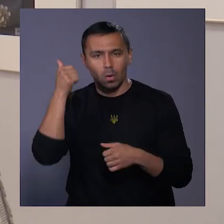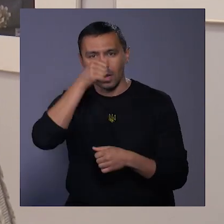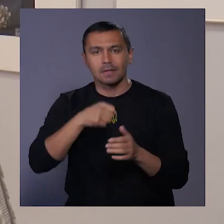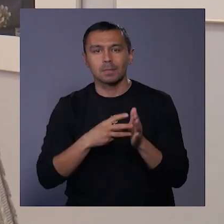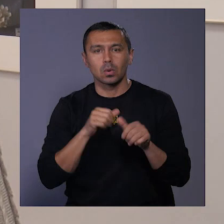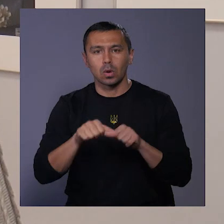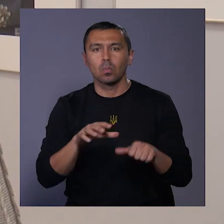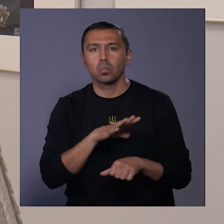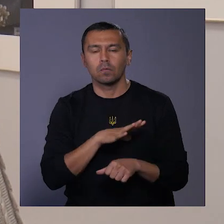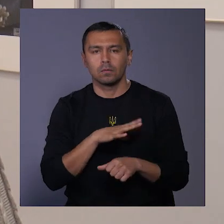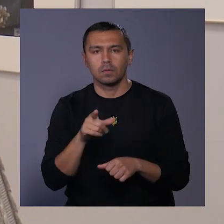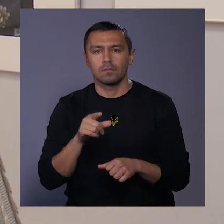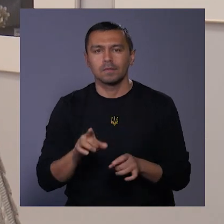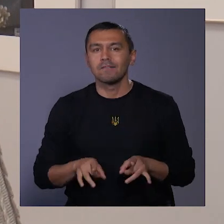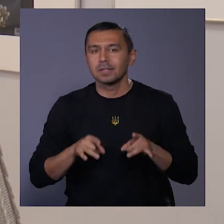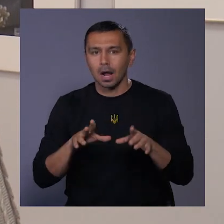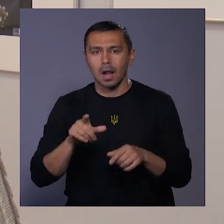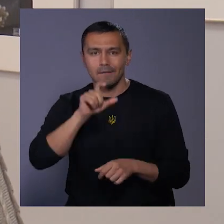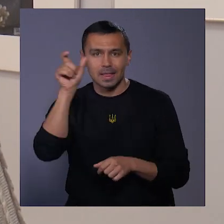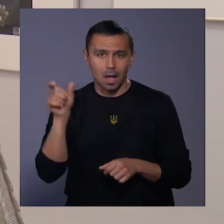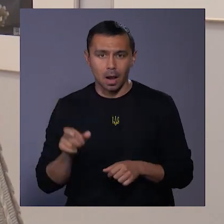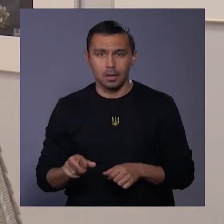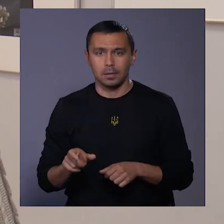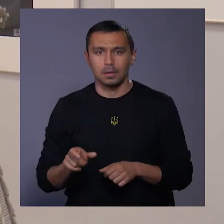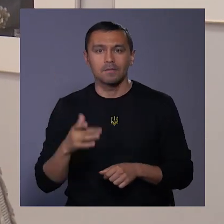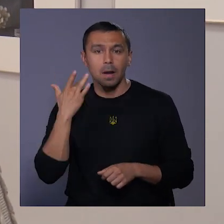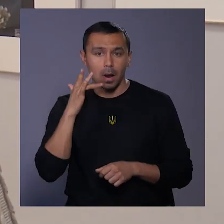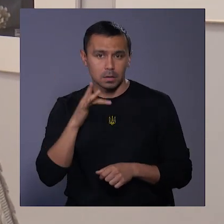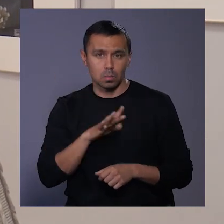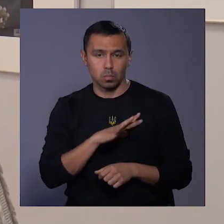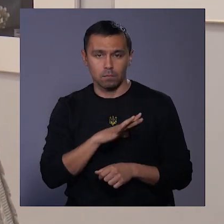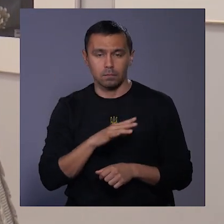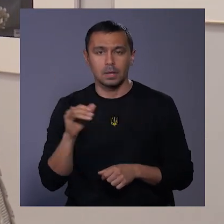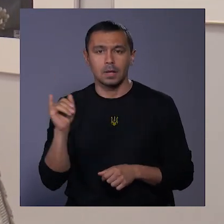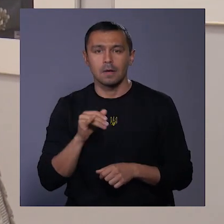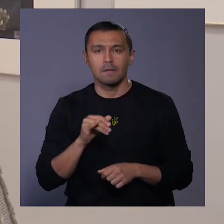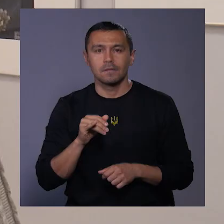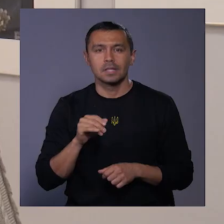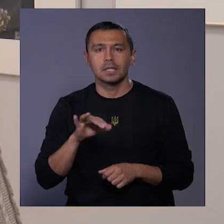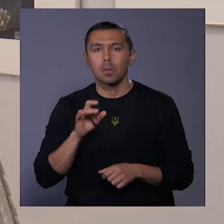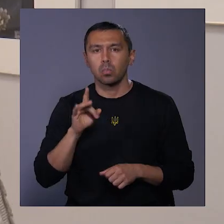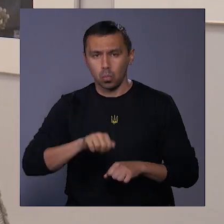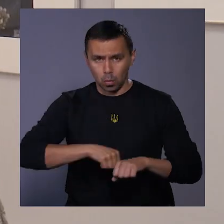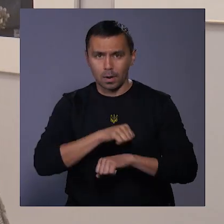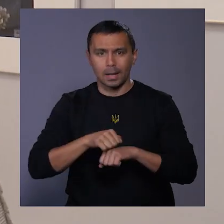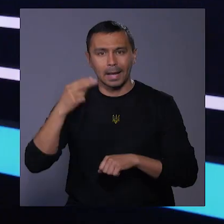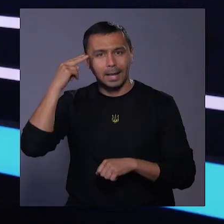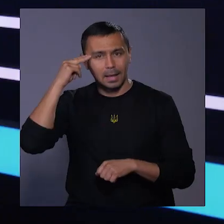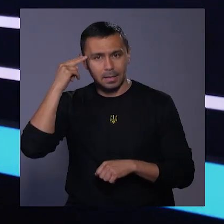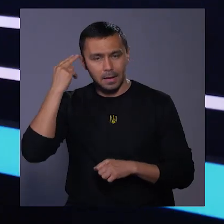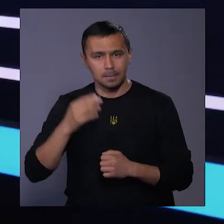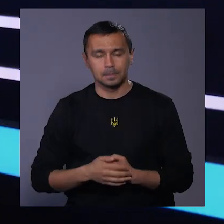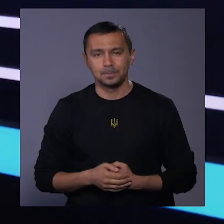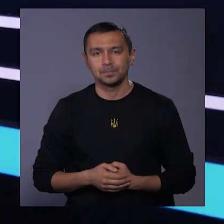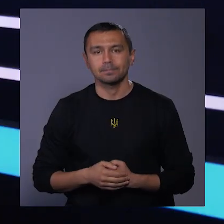років був і в Австралії, і в Італії, і в Америці, і в Сінгапурі, і в Китаї».